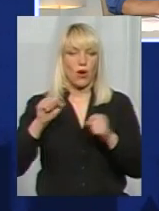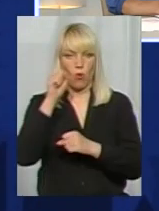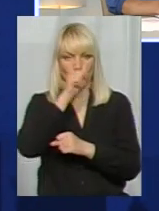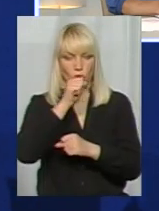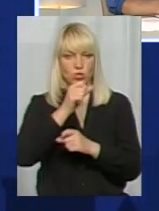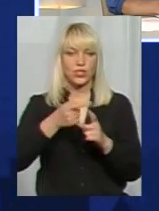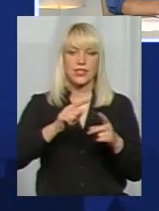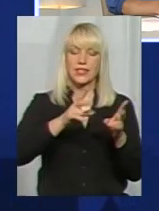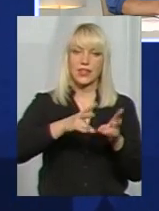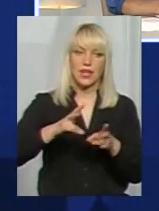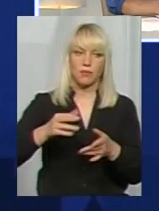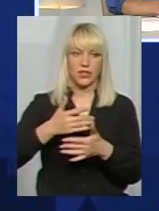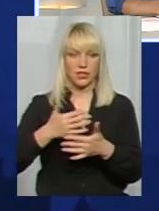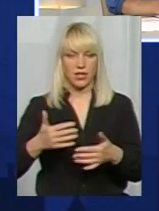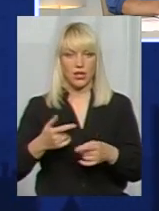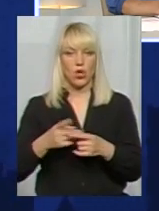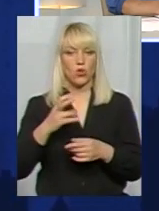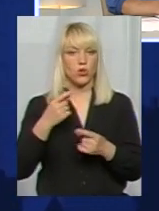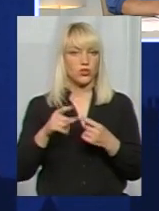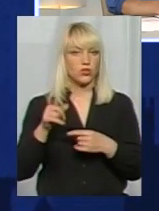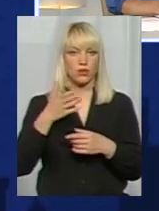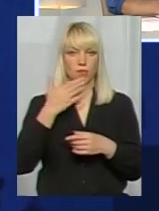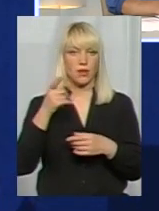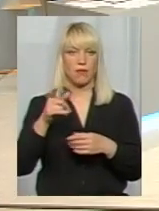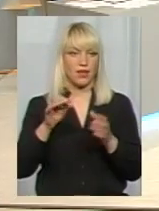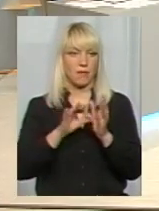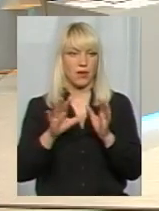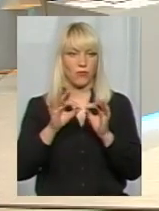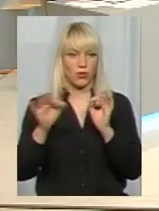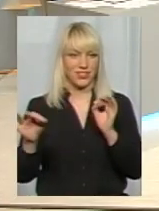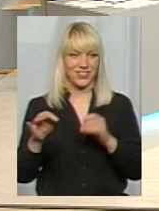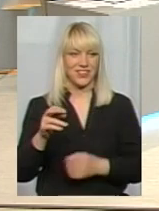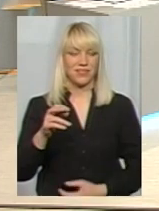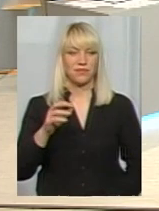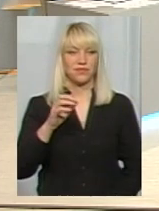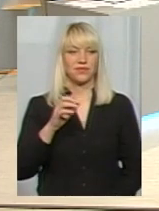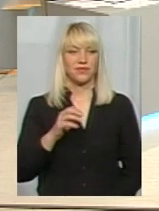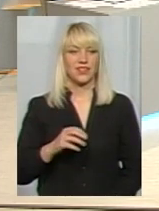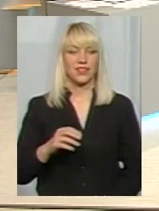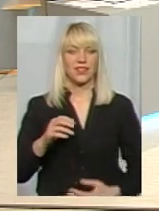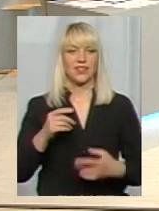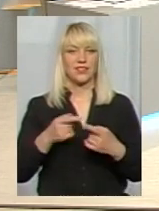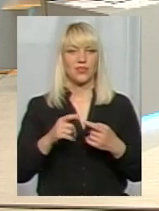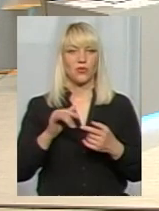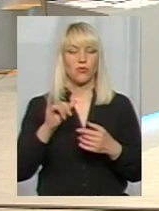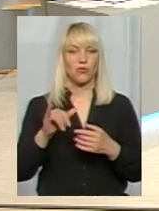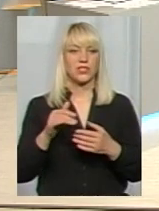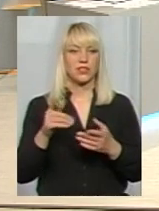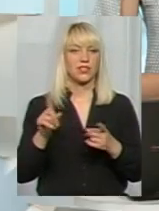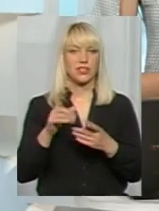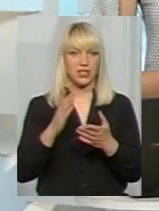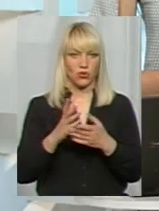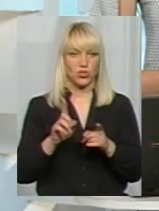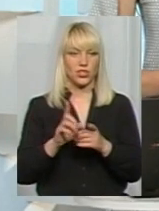і травми і так далі. Але, з іншого боку, там немає проводки, так, пане Ігоря? Пане Андрію. У вас якісь, чи теж є?